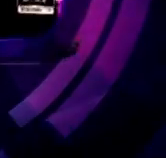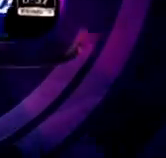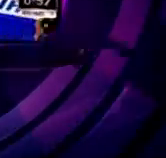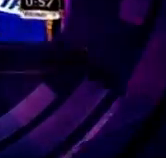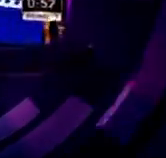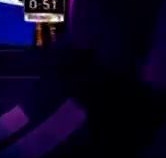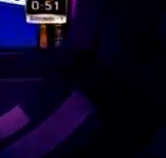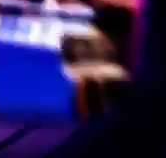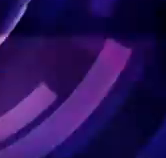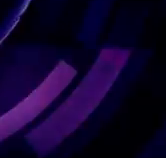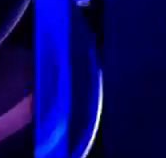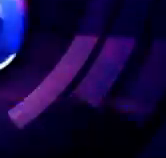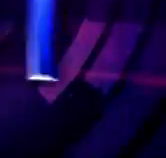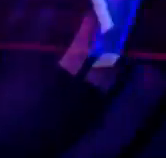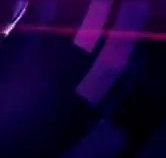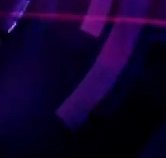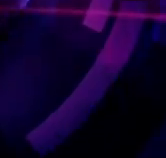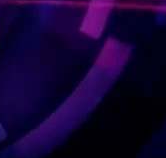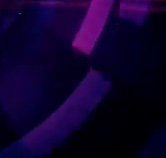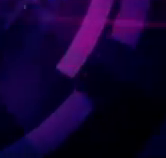Редактор.Семкин А.Егорова